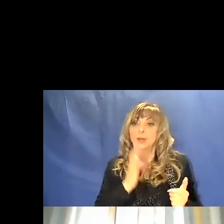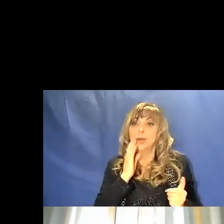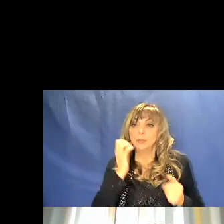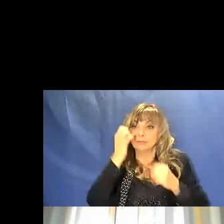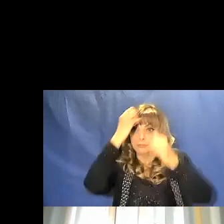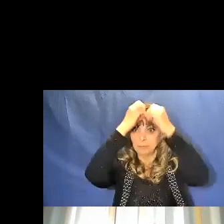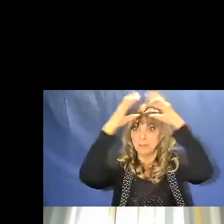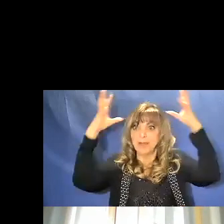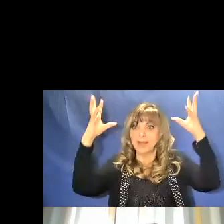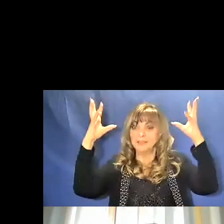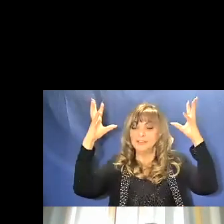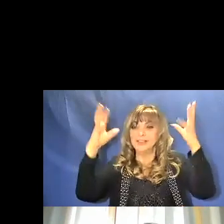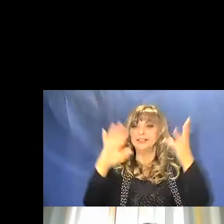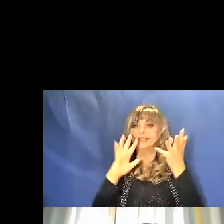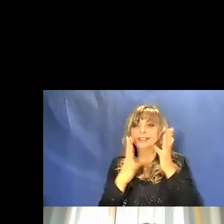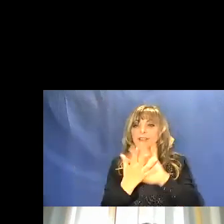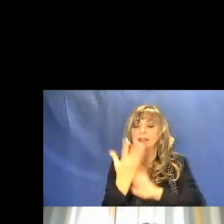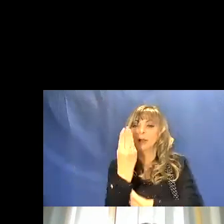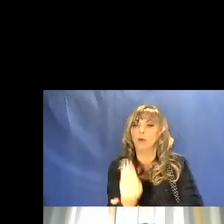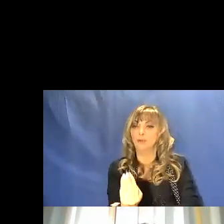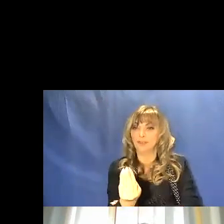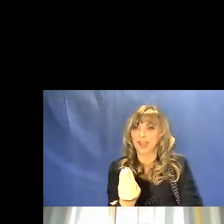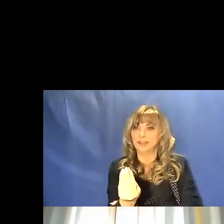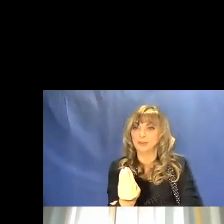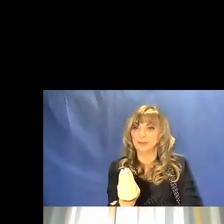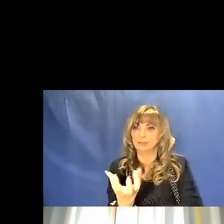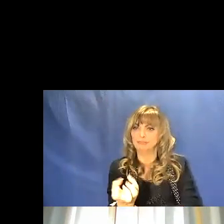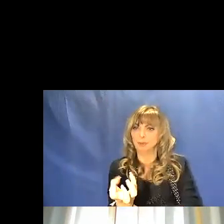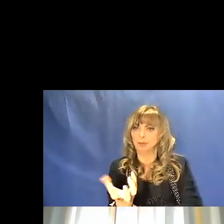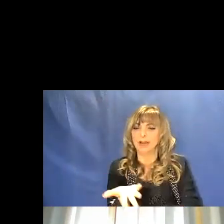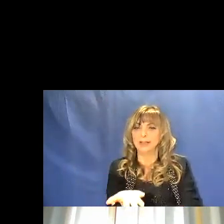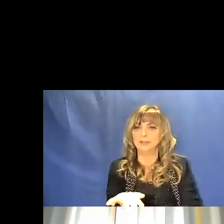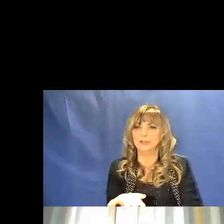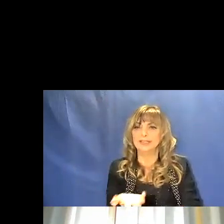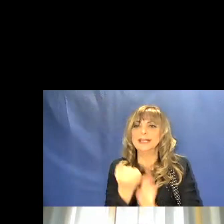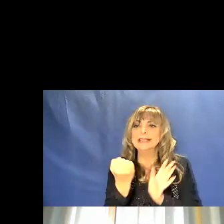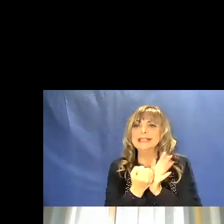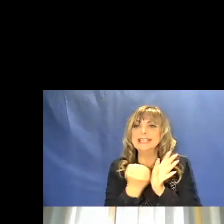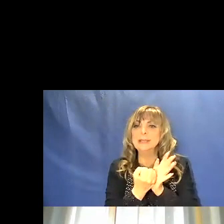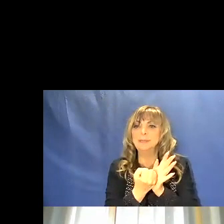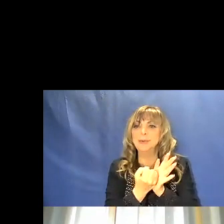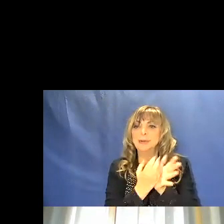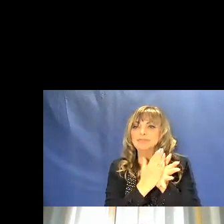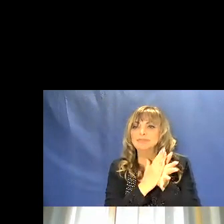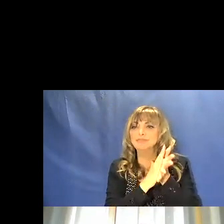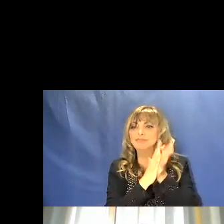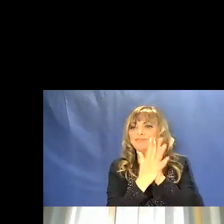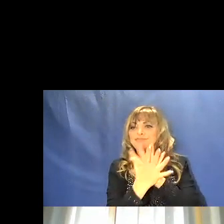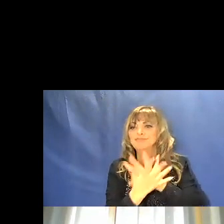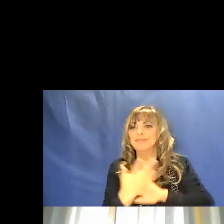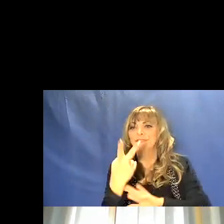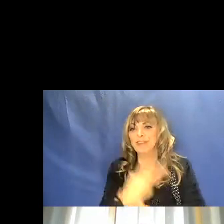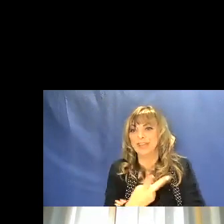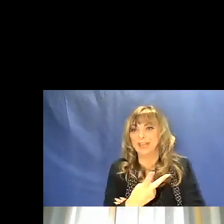ecco che diventa un oggetto un oggetto reale e il simbolo che fa diventare reale quello che